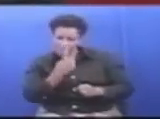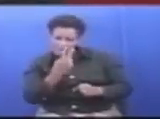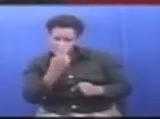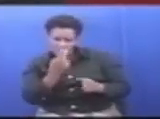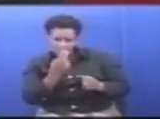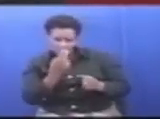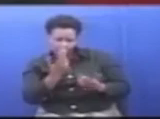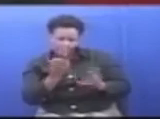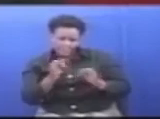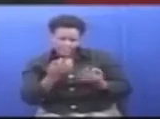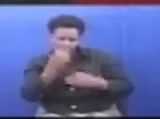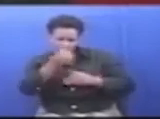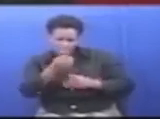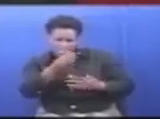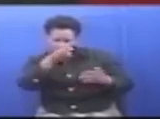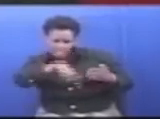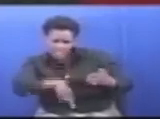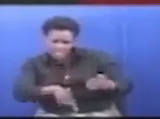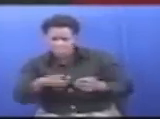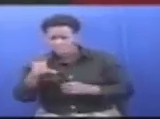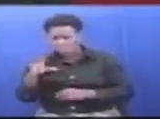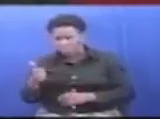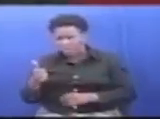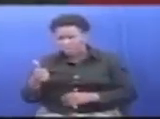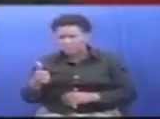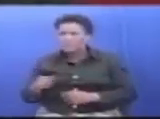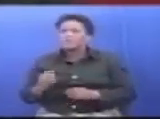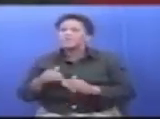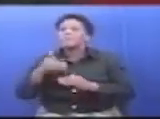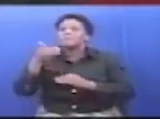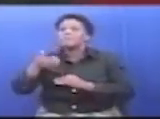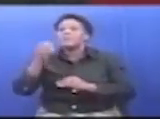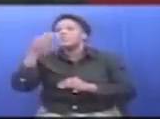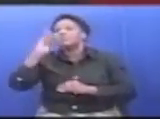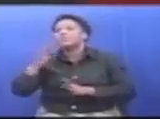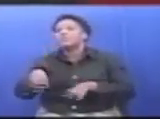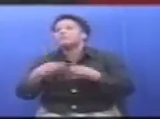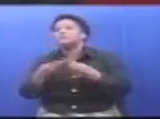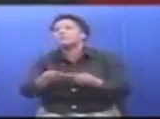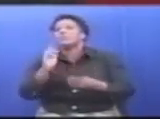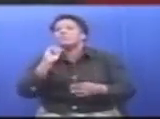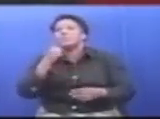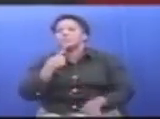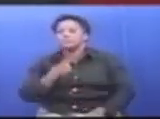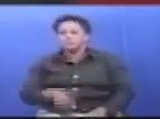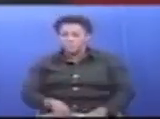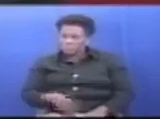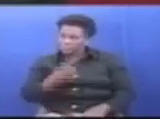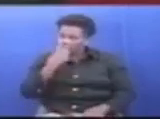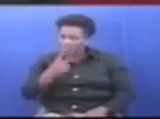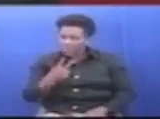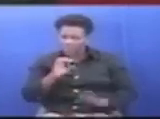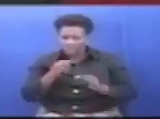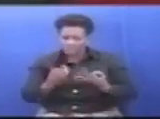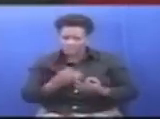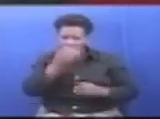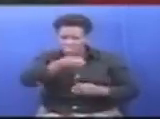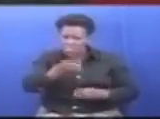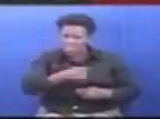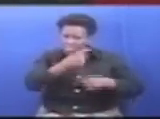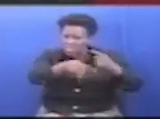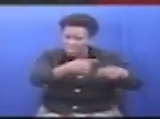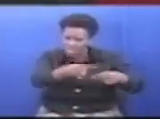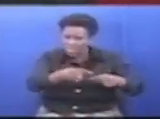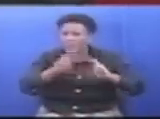ya serekali Kwa kijiji chenyewe Au kuendelea kwa naifathi Kulingana mailengo ya ifathi hiyo